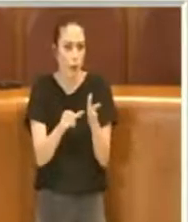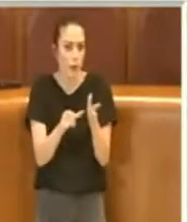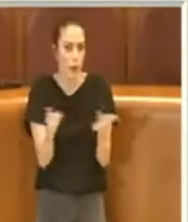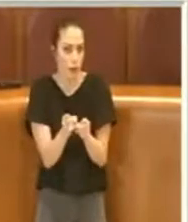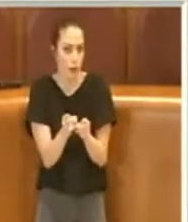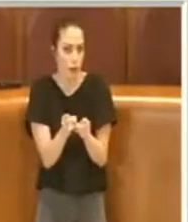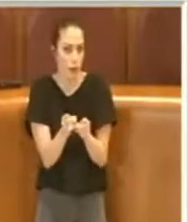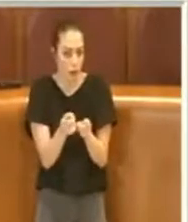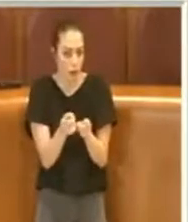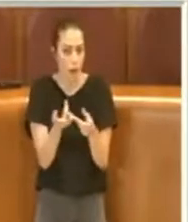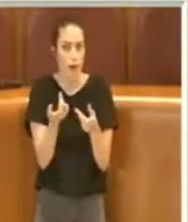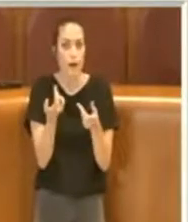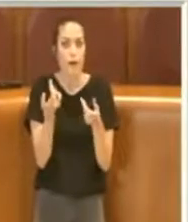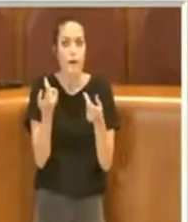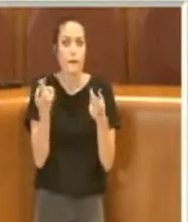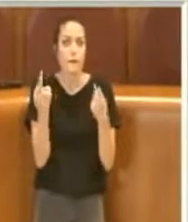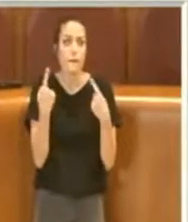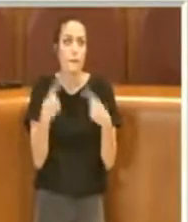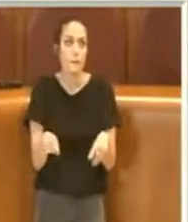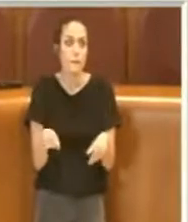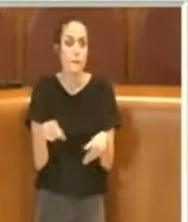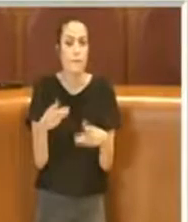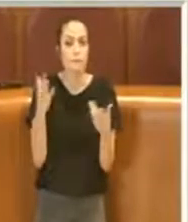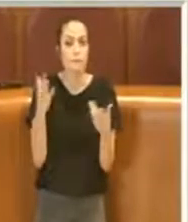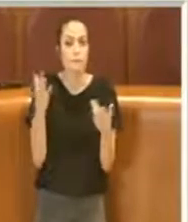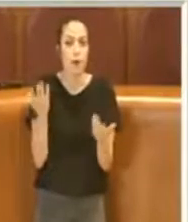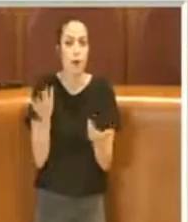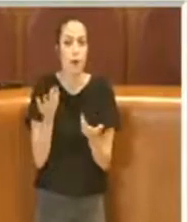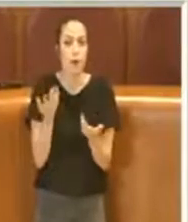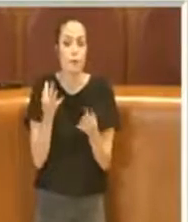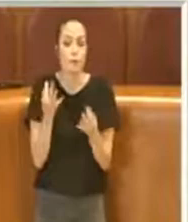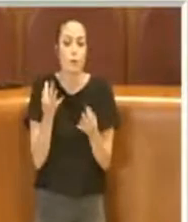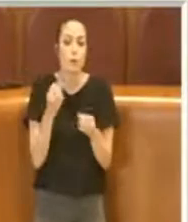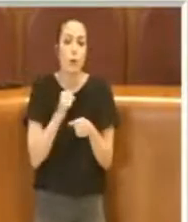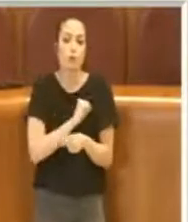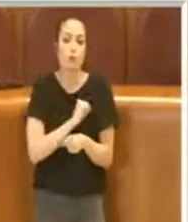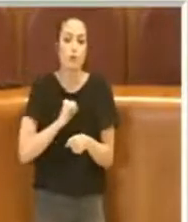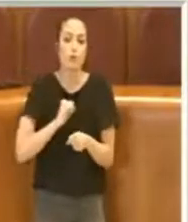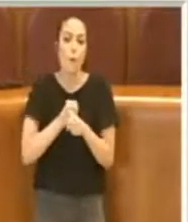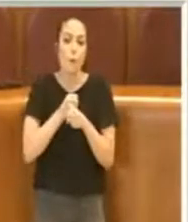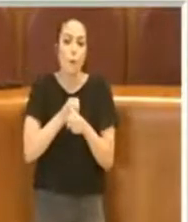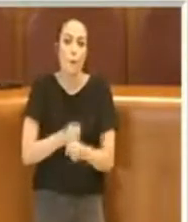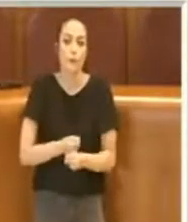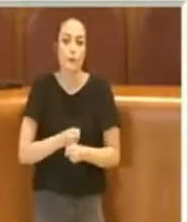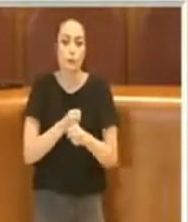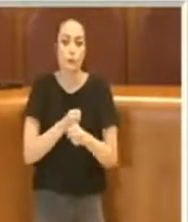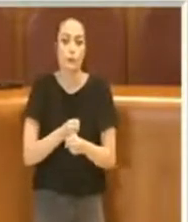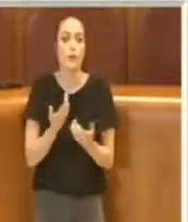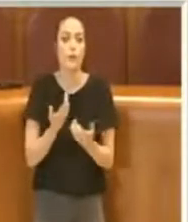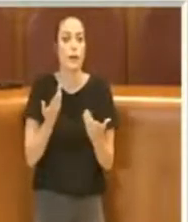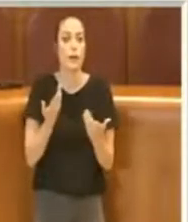tempo e quindi di una, se qualcuno la può chiamare, sopportazione totalmente